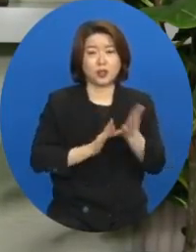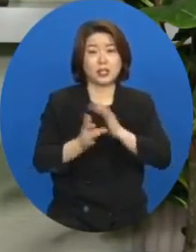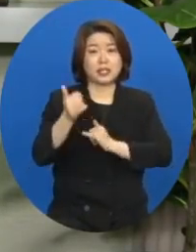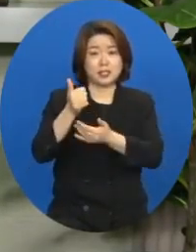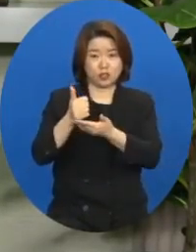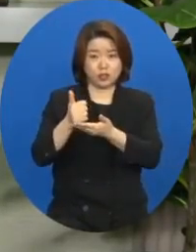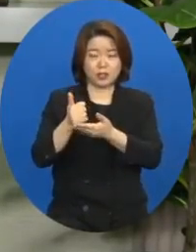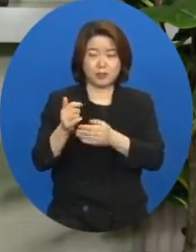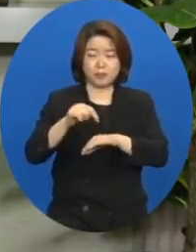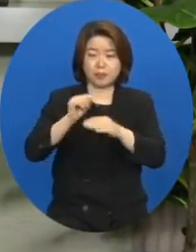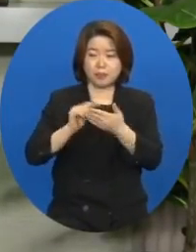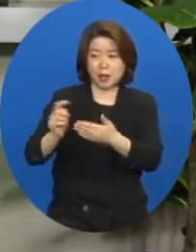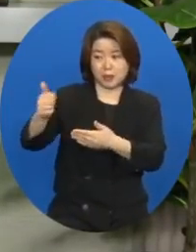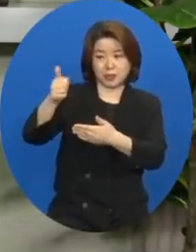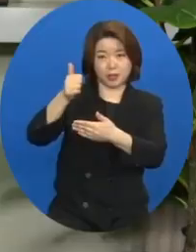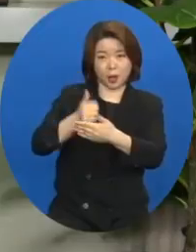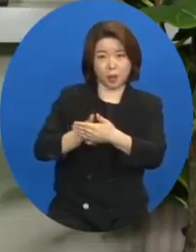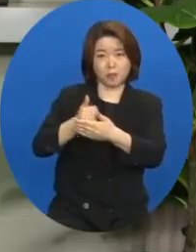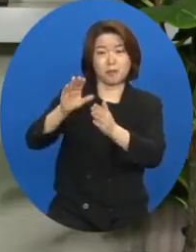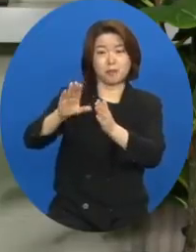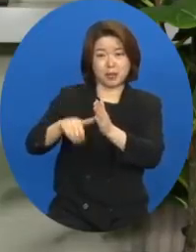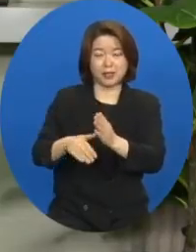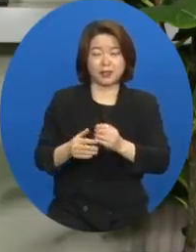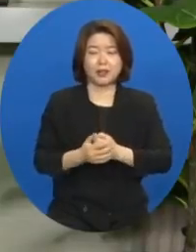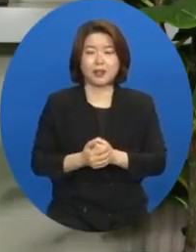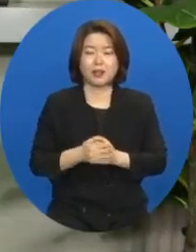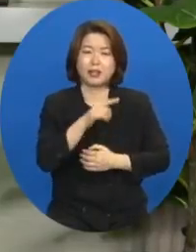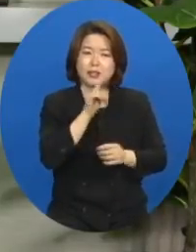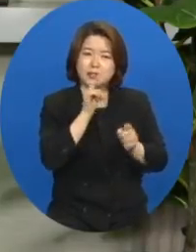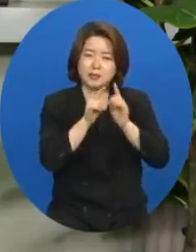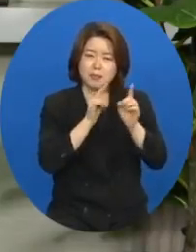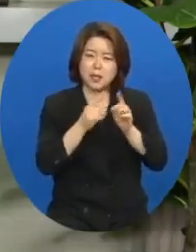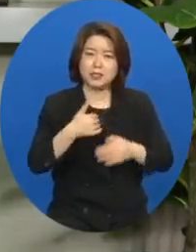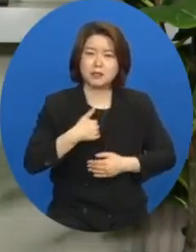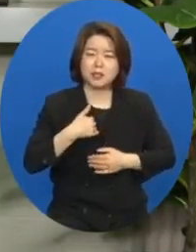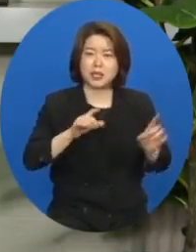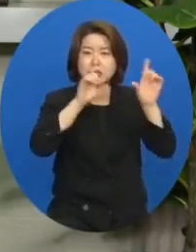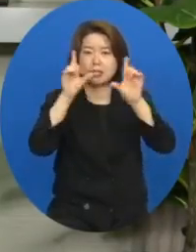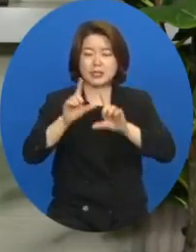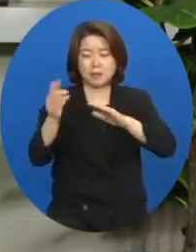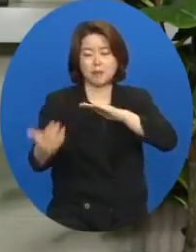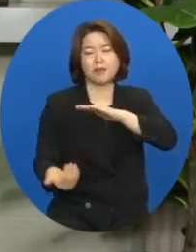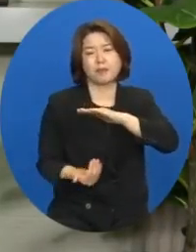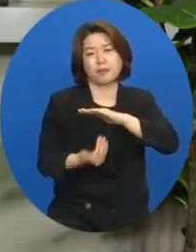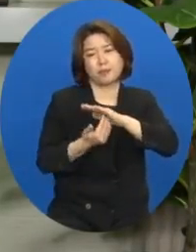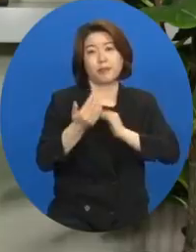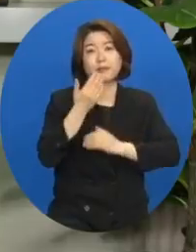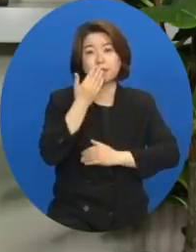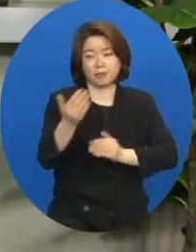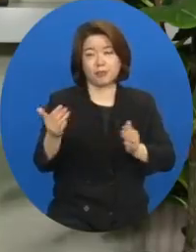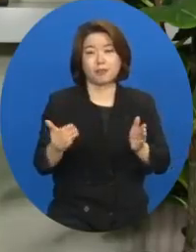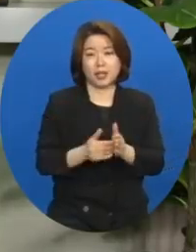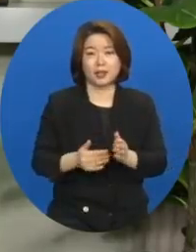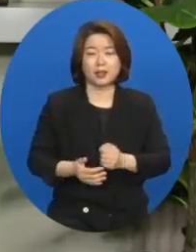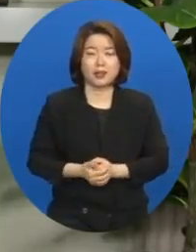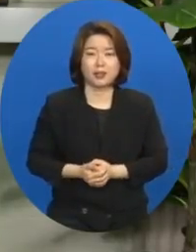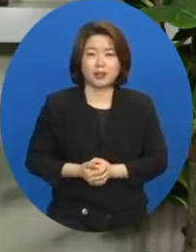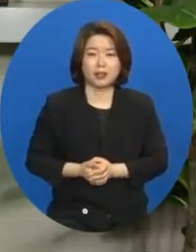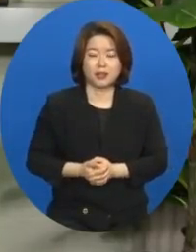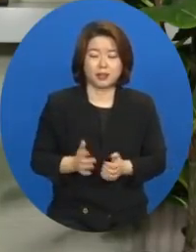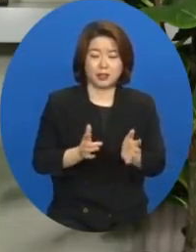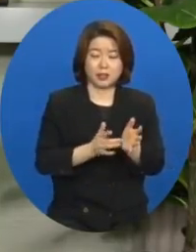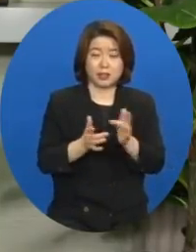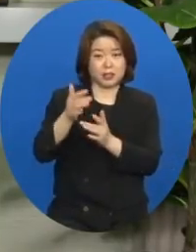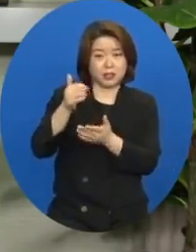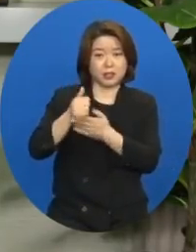마음에 영접하면서 이 말씀이 저의 삶에 이루어졌습니다. 예수님을 마음에